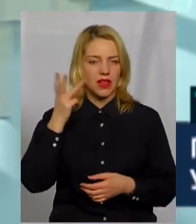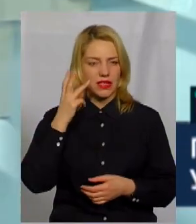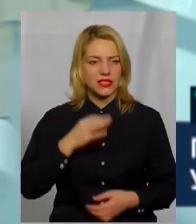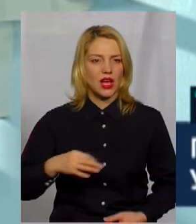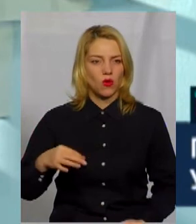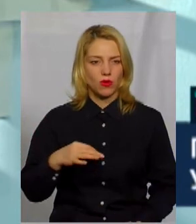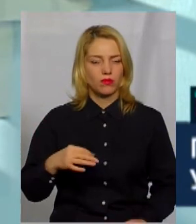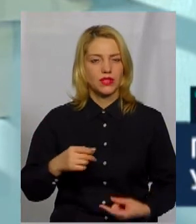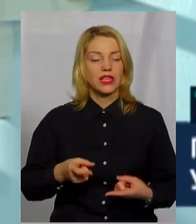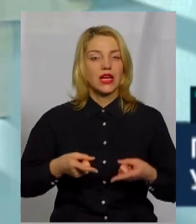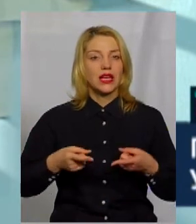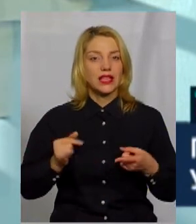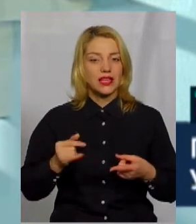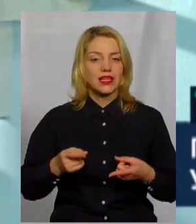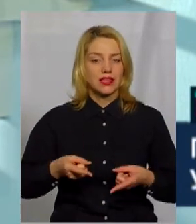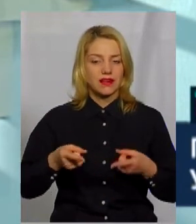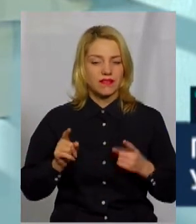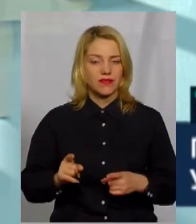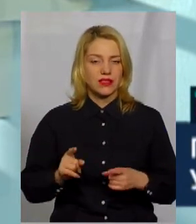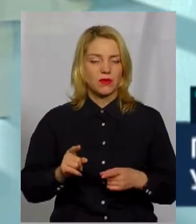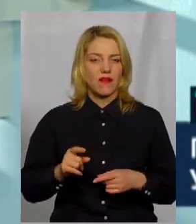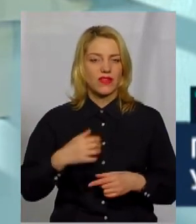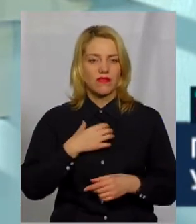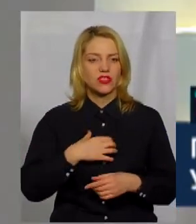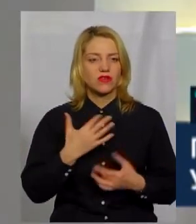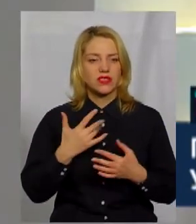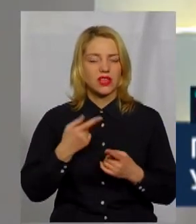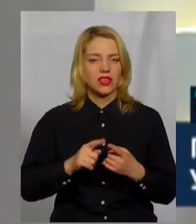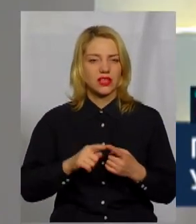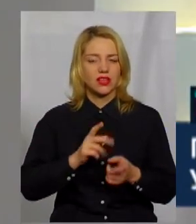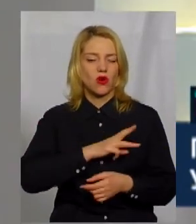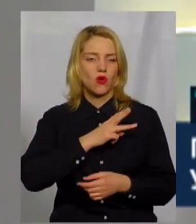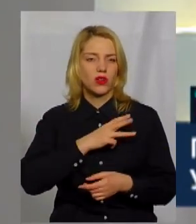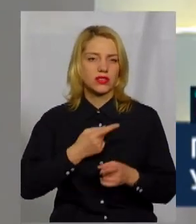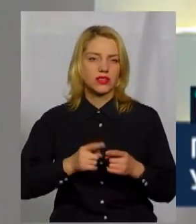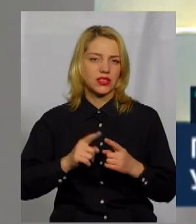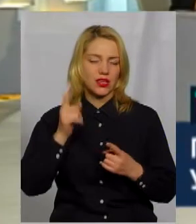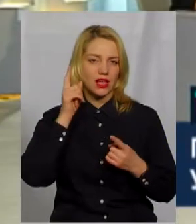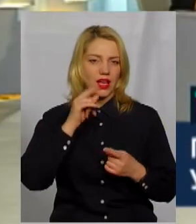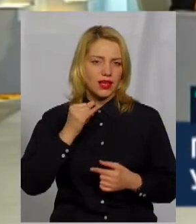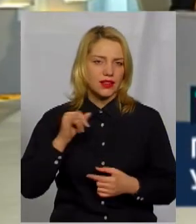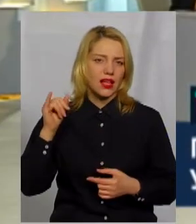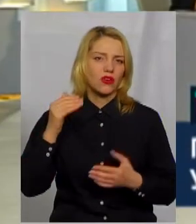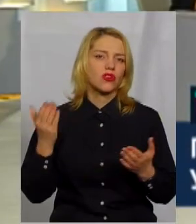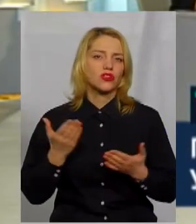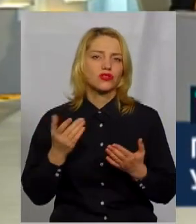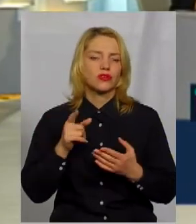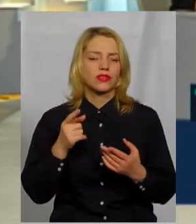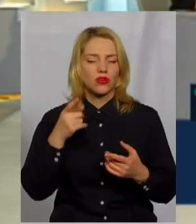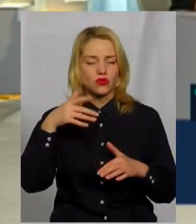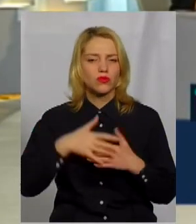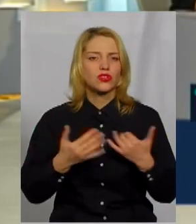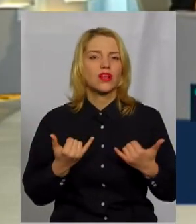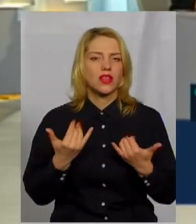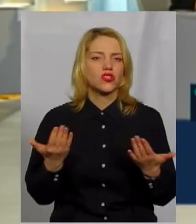І, насправді, важливо, наскільки ти дійсно гориш цією ідеєю, і коли ти маєш розуміння, для чого ти створюєш громадську